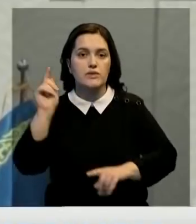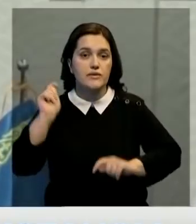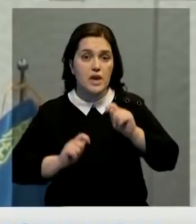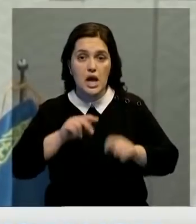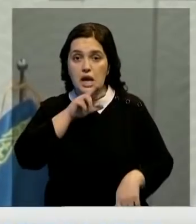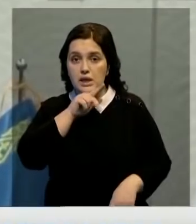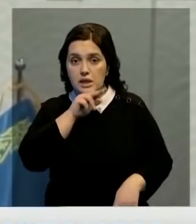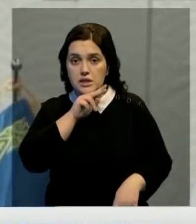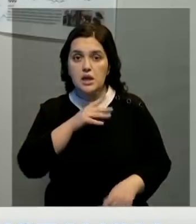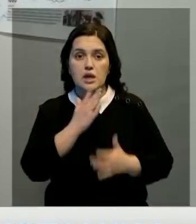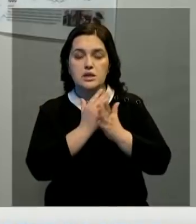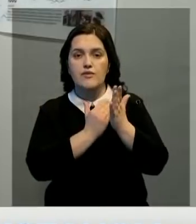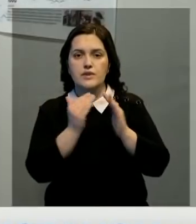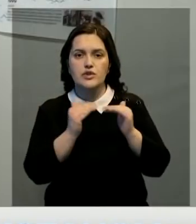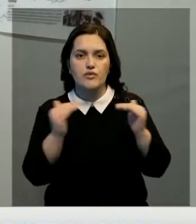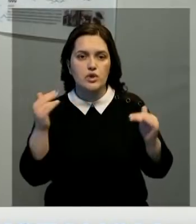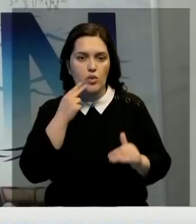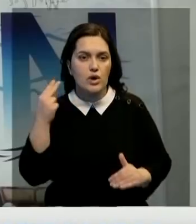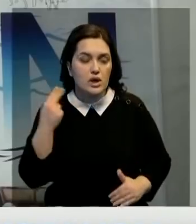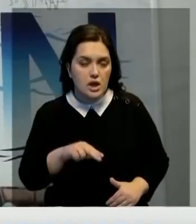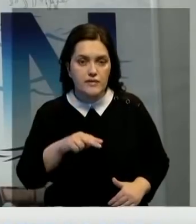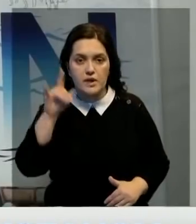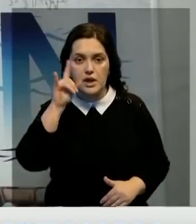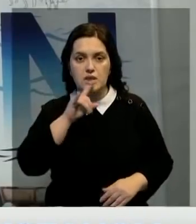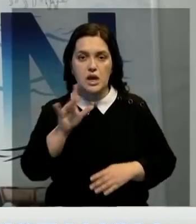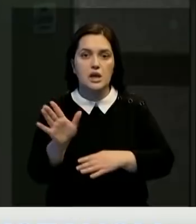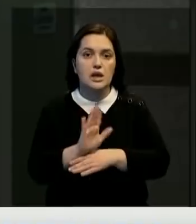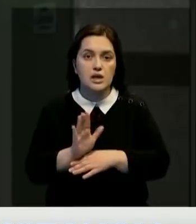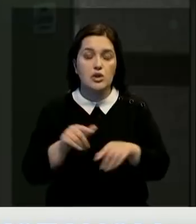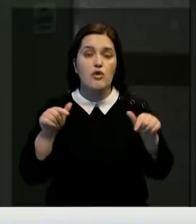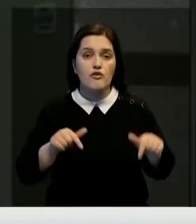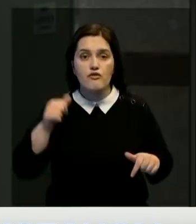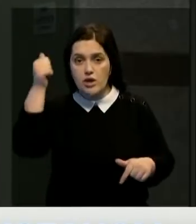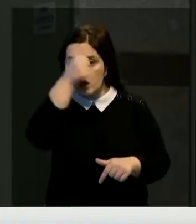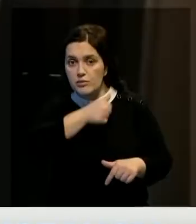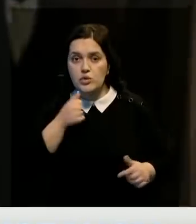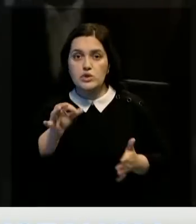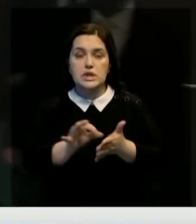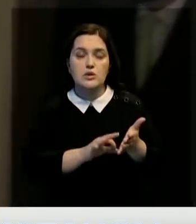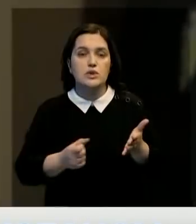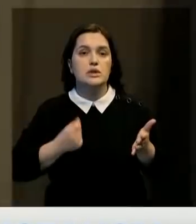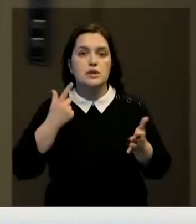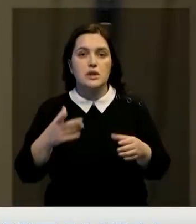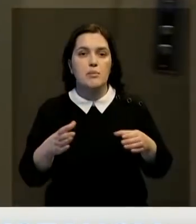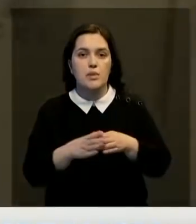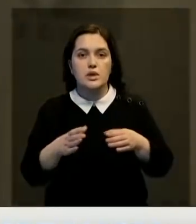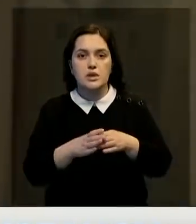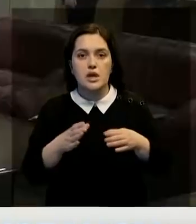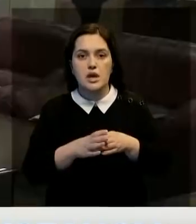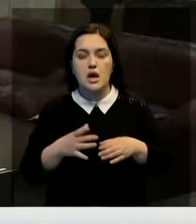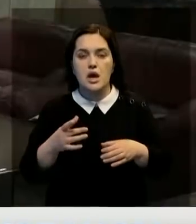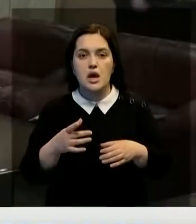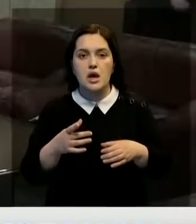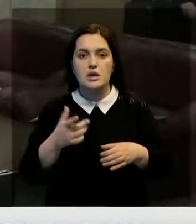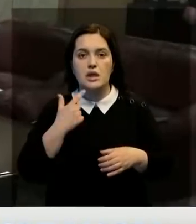кинофестиваля. Корейская сторона отметила высокий уровень качества казахстанского кино. В этом году сразу несколько компаний нашей